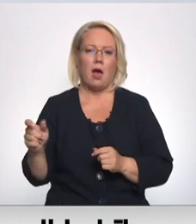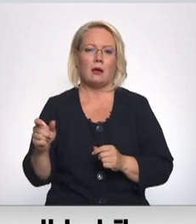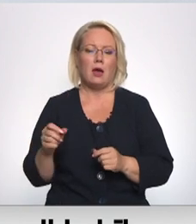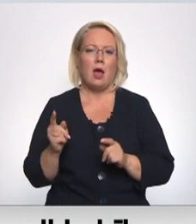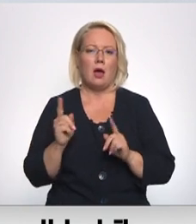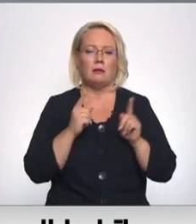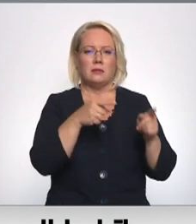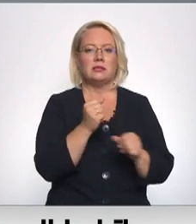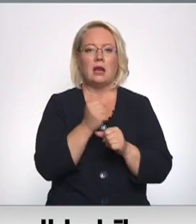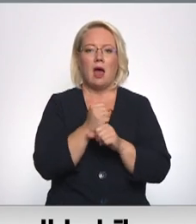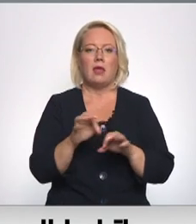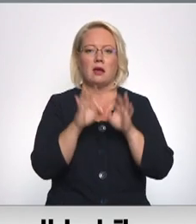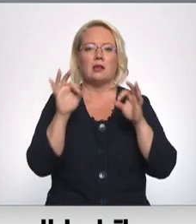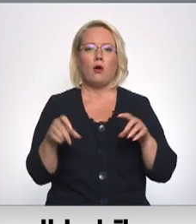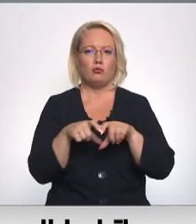sākumskolā.